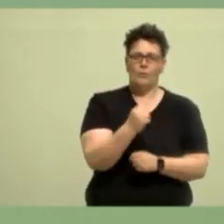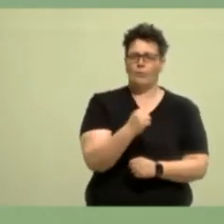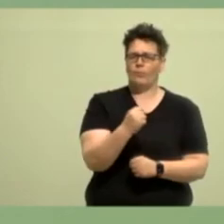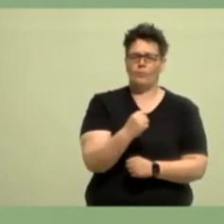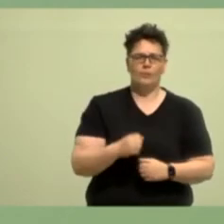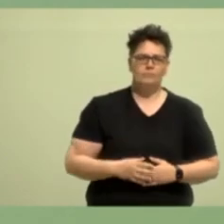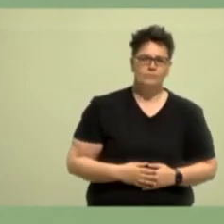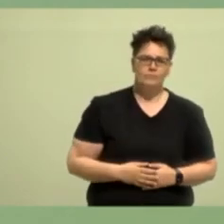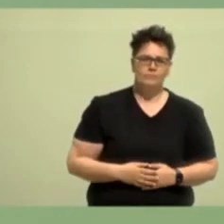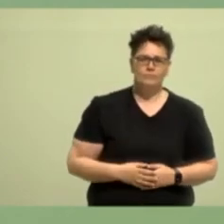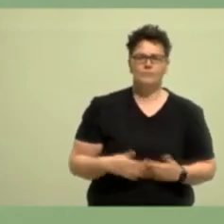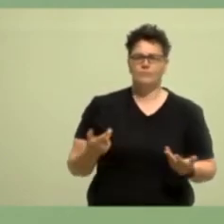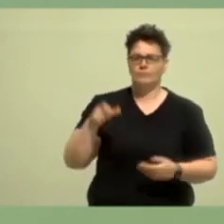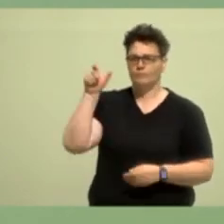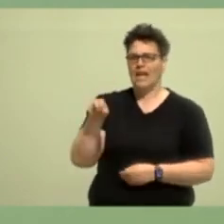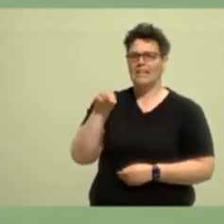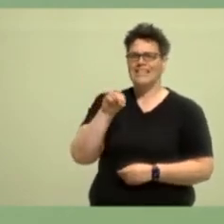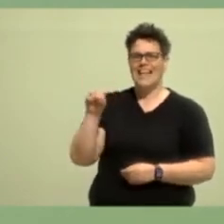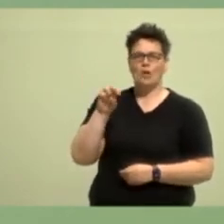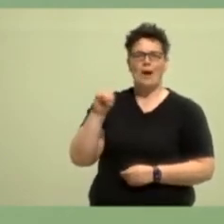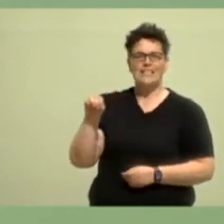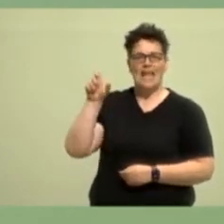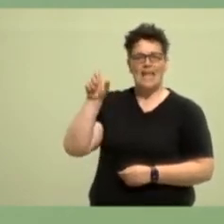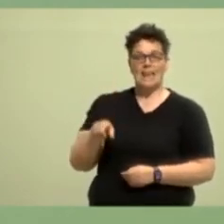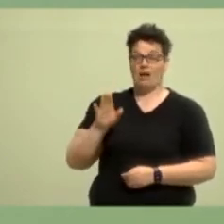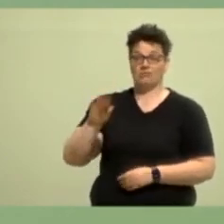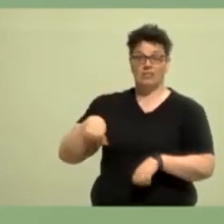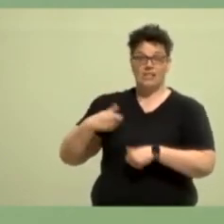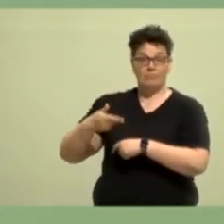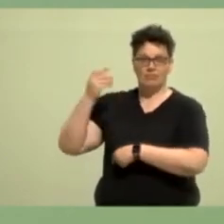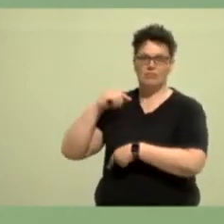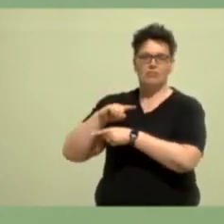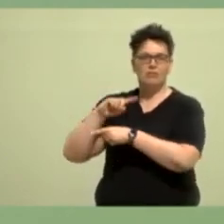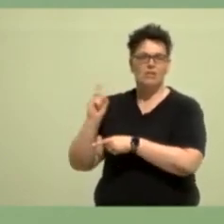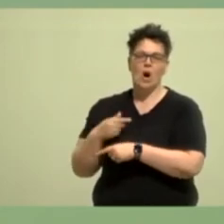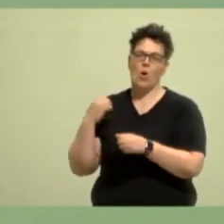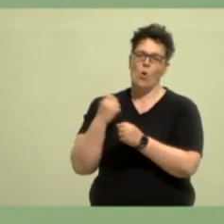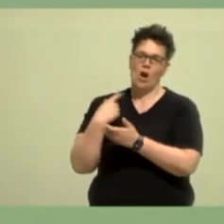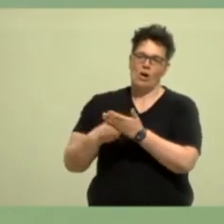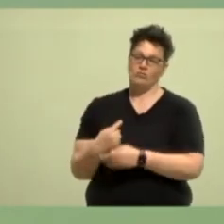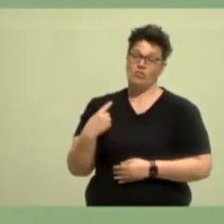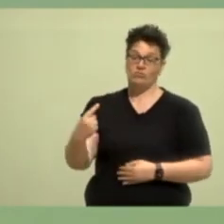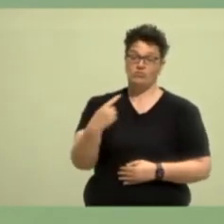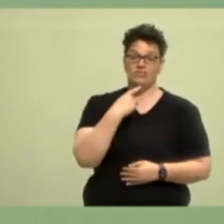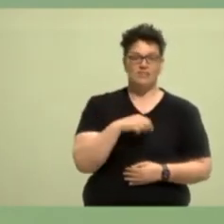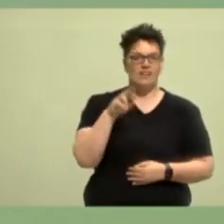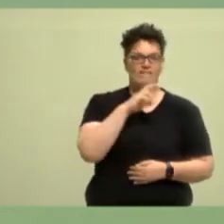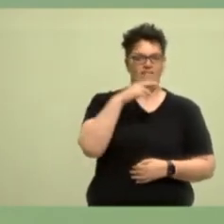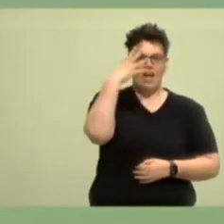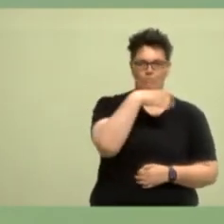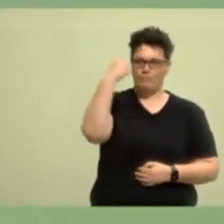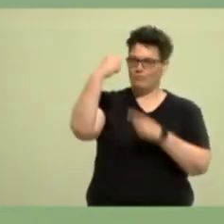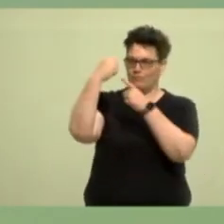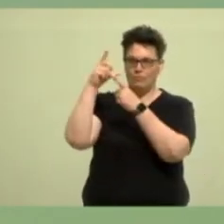Nelson Mandela, der in seinem Leben vor keiner geringeren Herausforderung stand, sagte, a winner is a dreamer who never gives up.